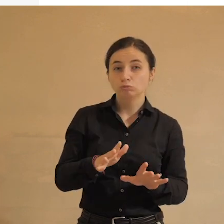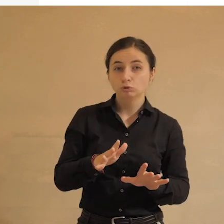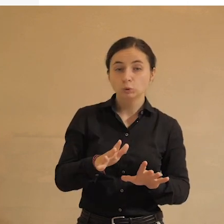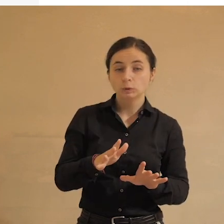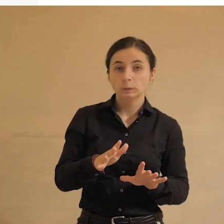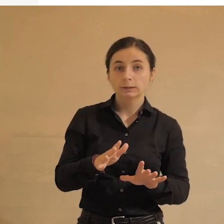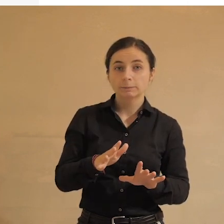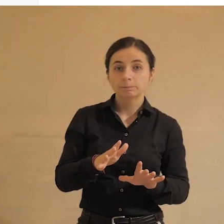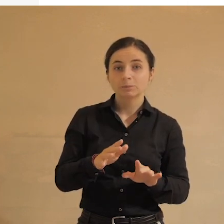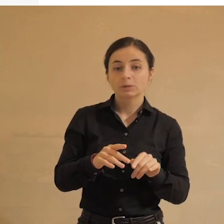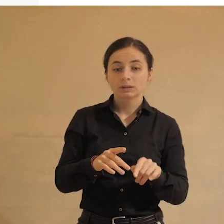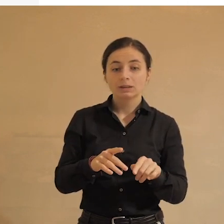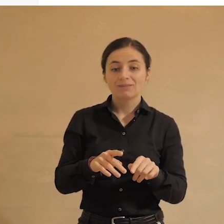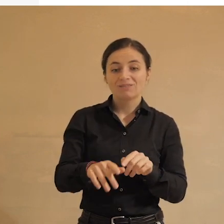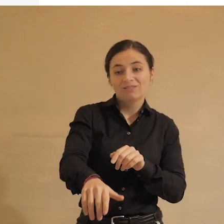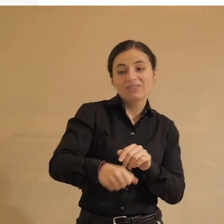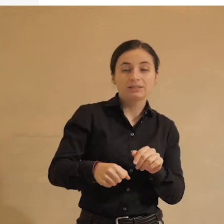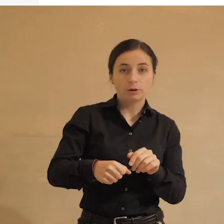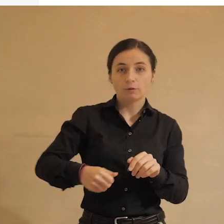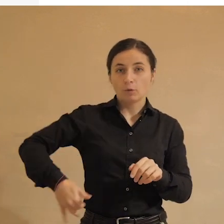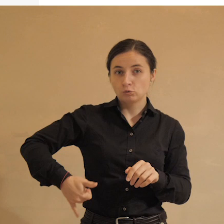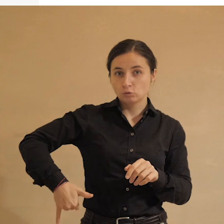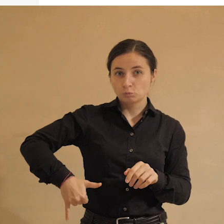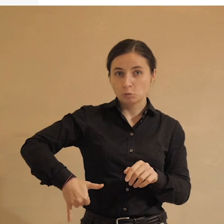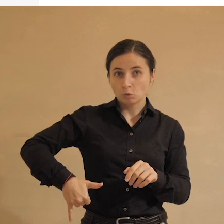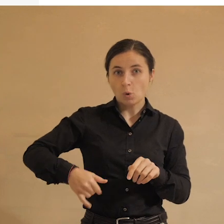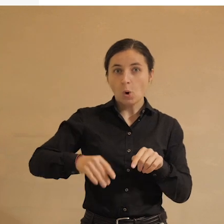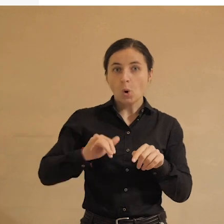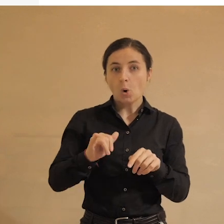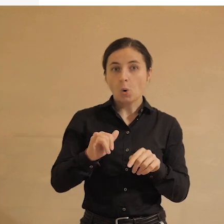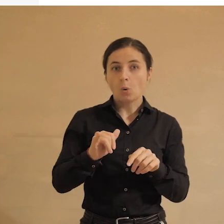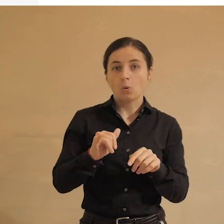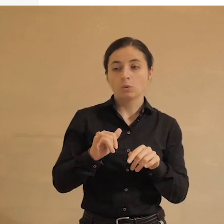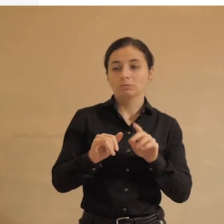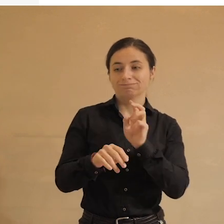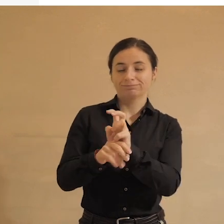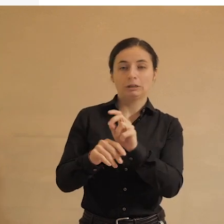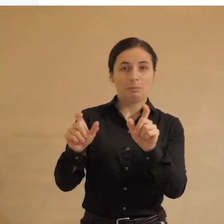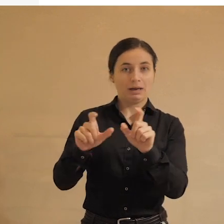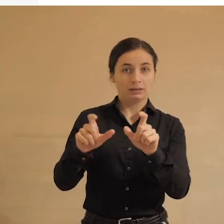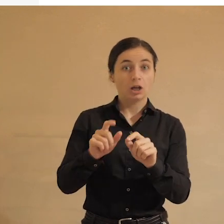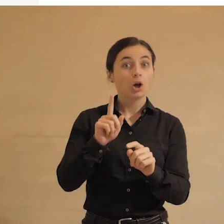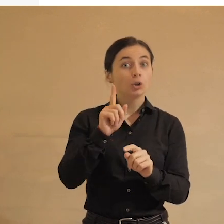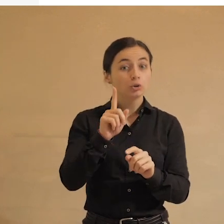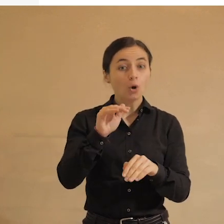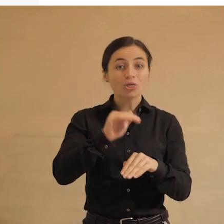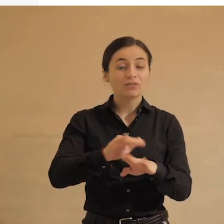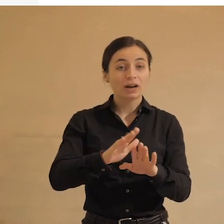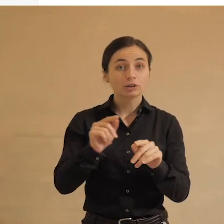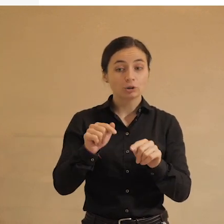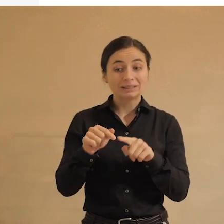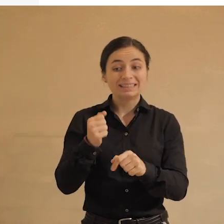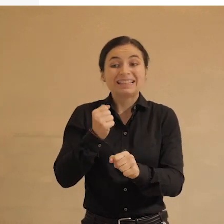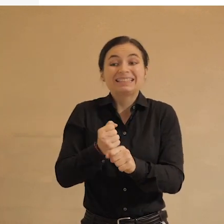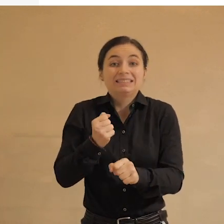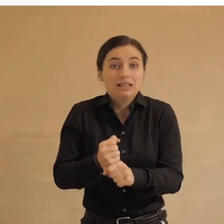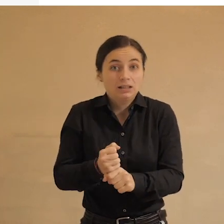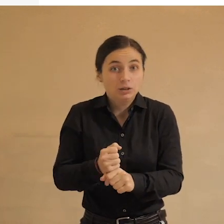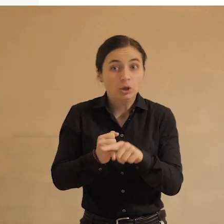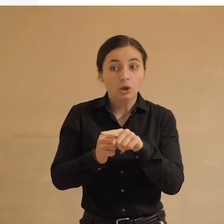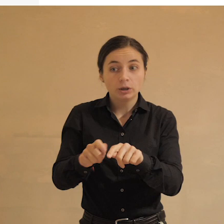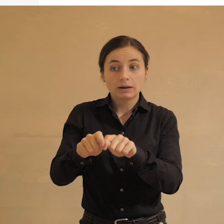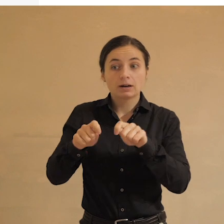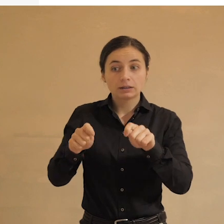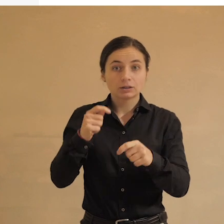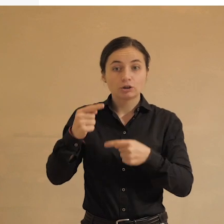выдергивать сумку у посетителя супермаркета. Но совершенно не факт, что если они это сделают, то их